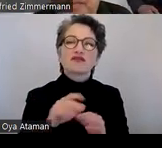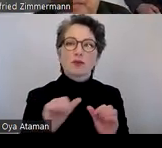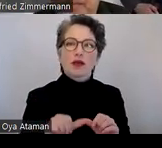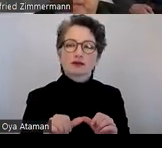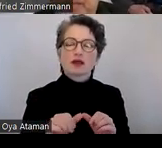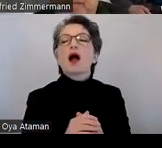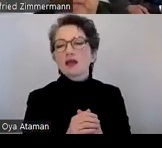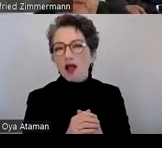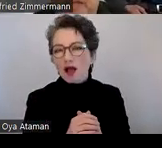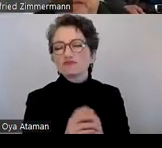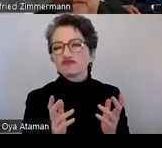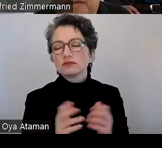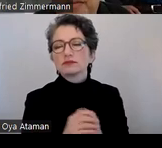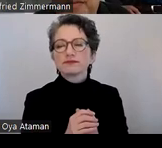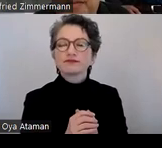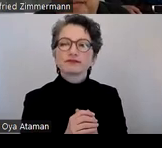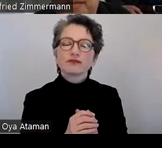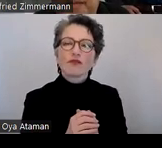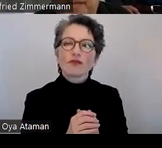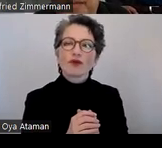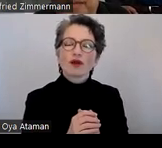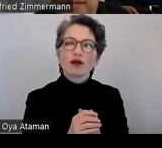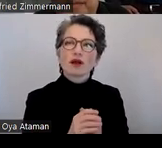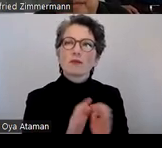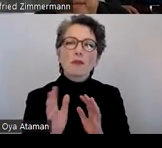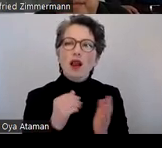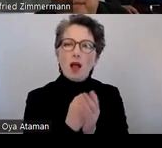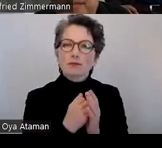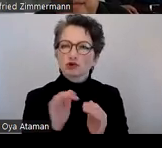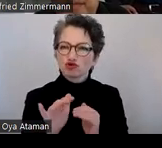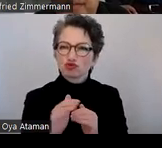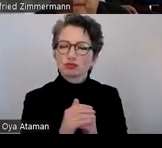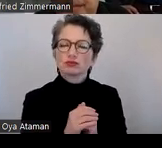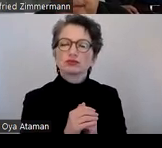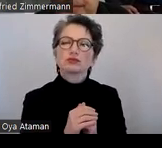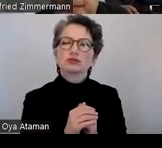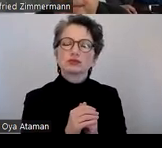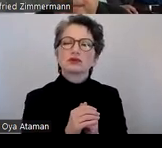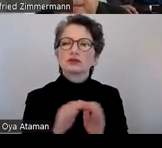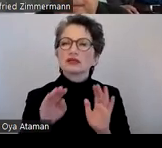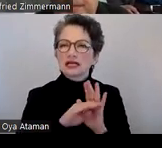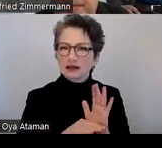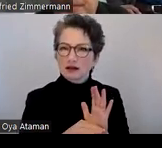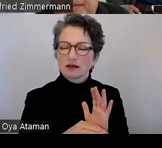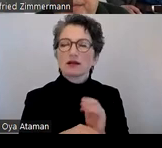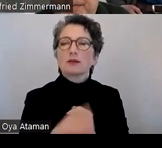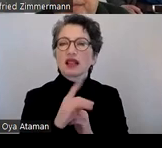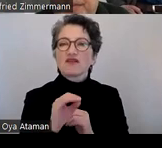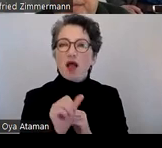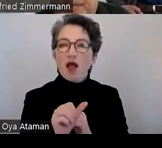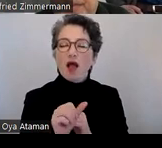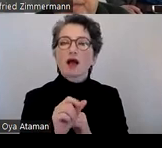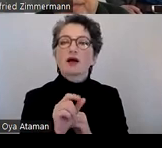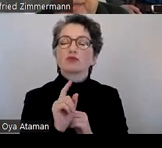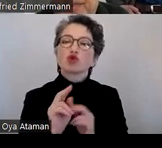ja, also manche Behörden haben ja die Vorschrift, dass PDF A konform sein muss